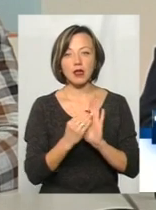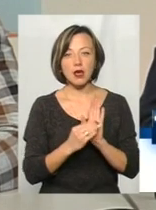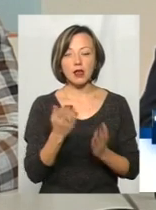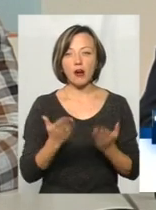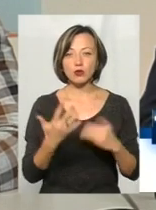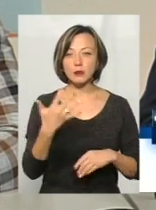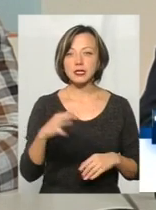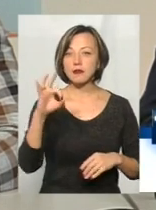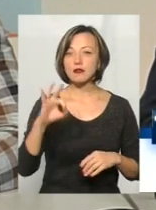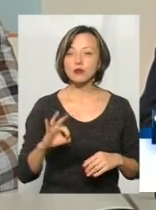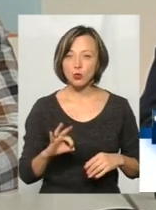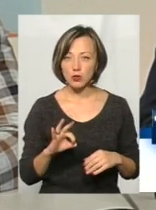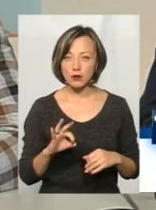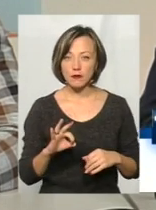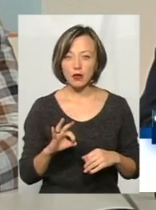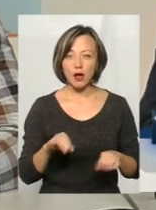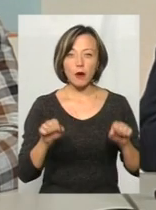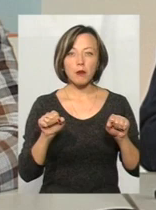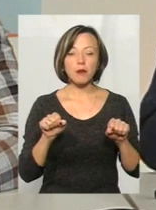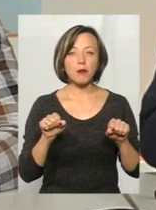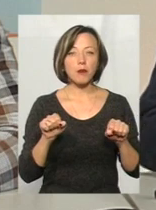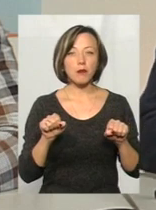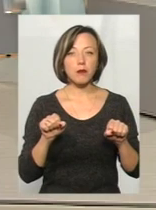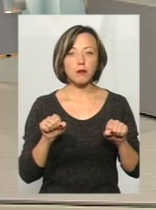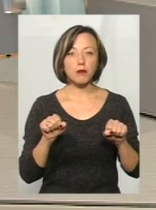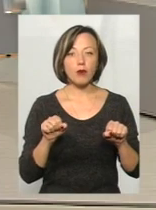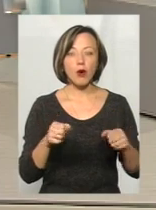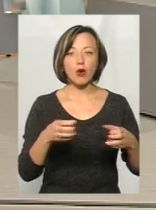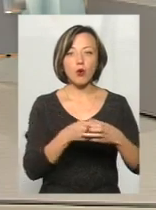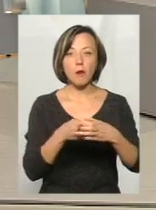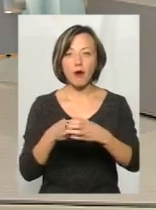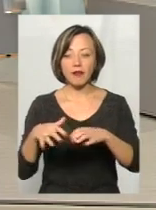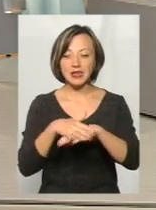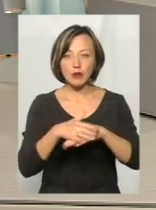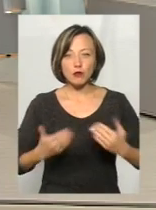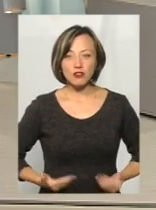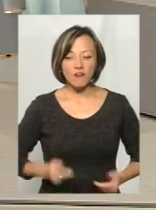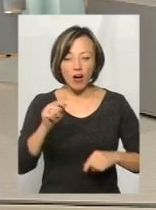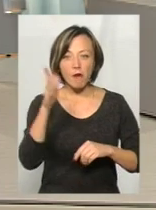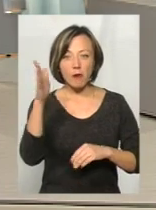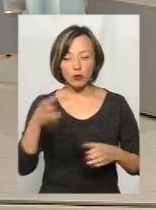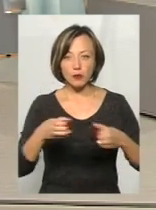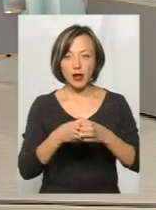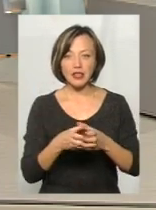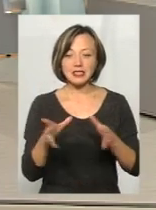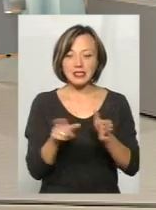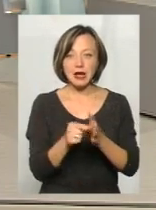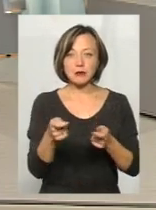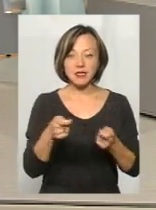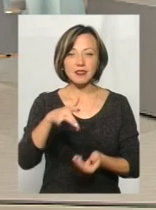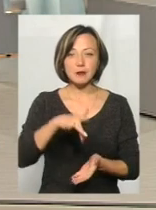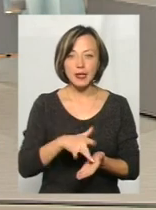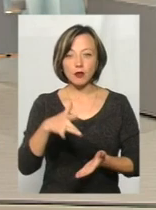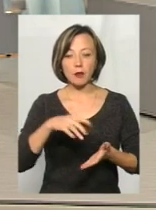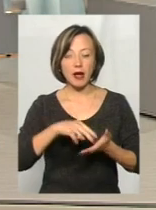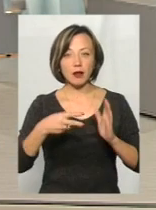50% громад і населення, які проживають в майбутній громаді з адміністративним центром,